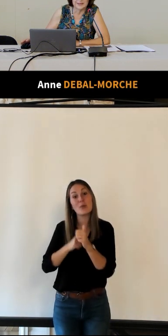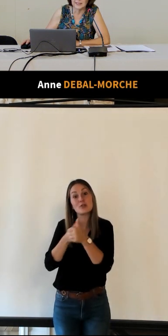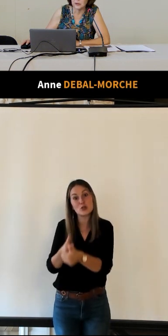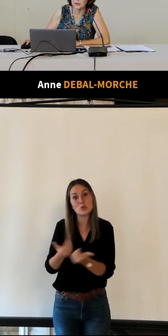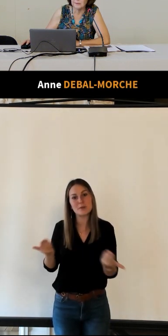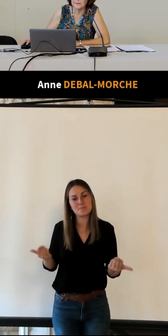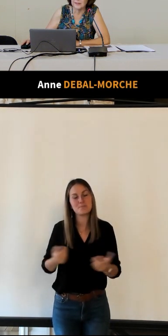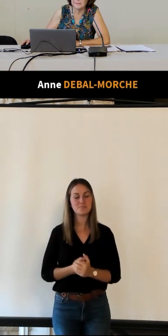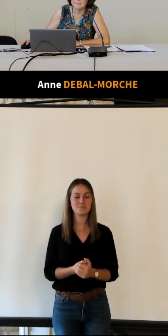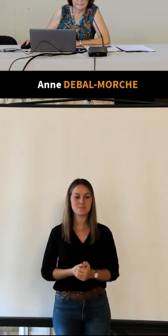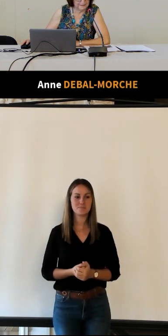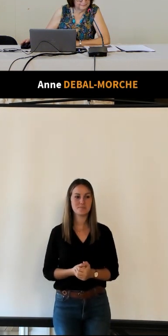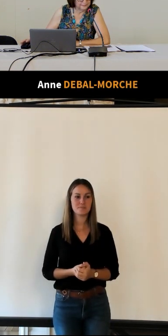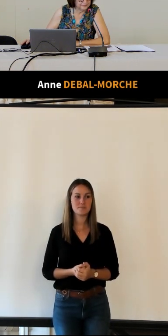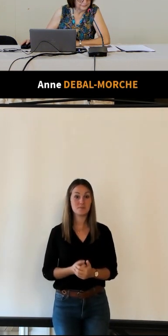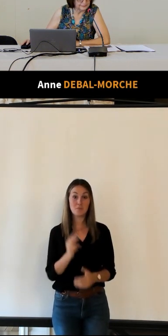'elle soit à l'intérieur vous voyez